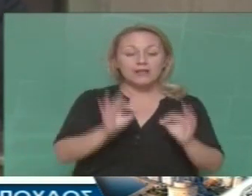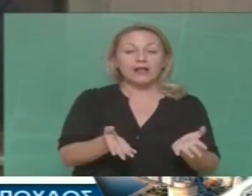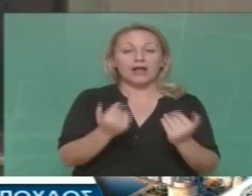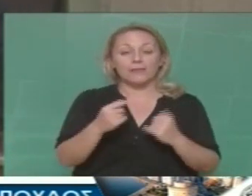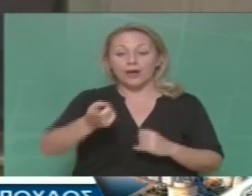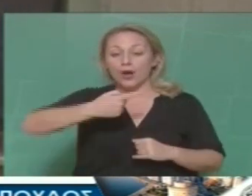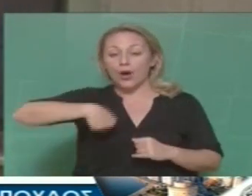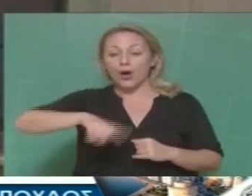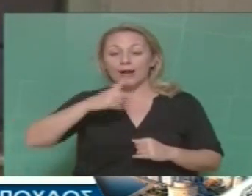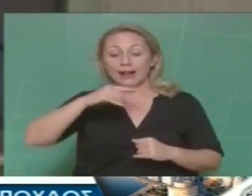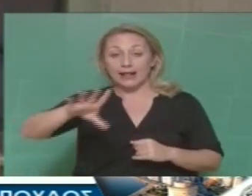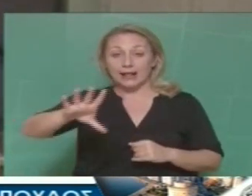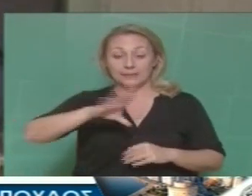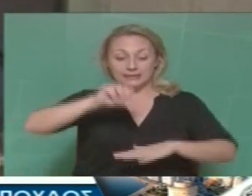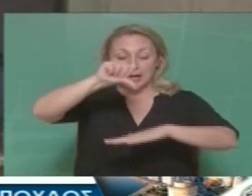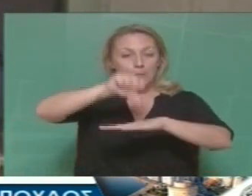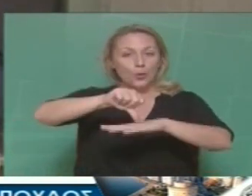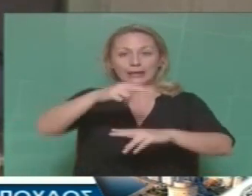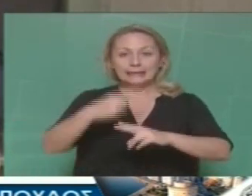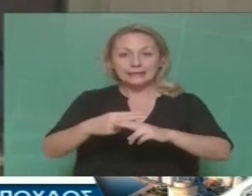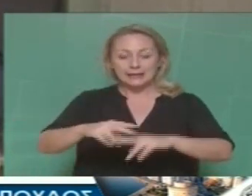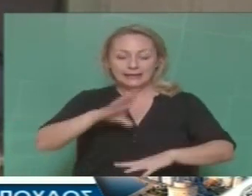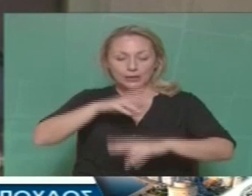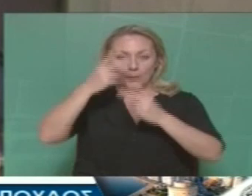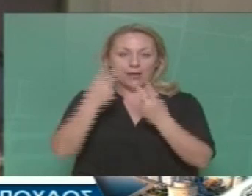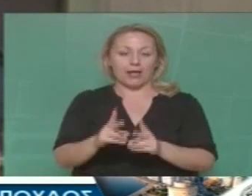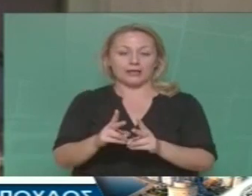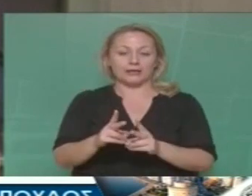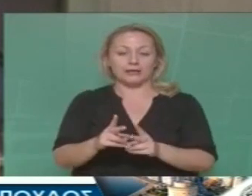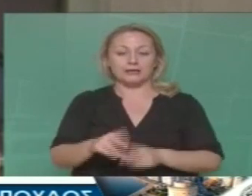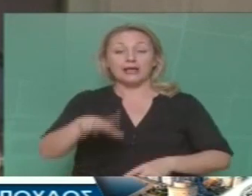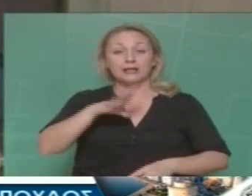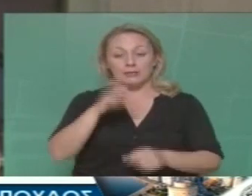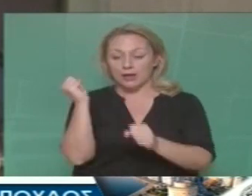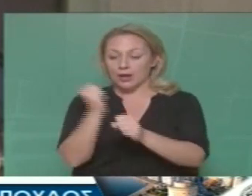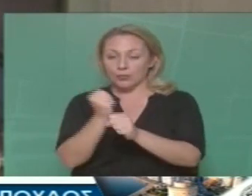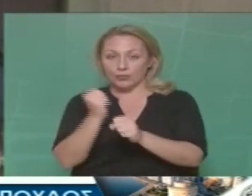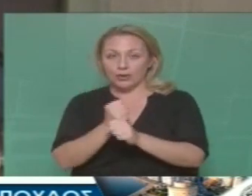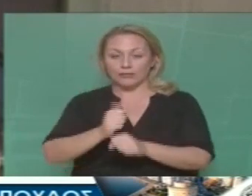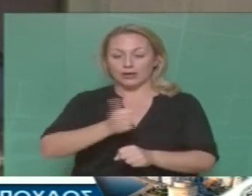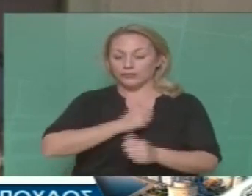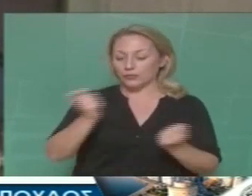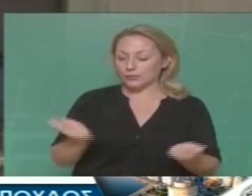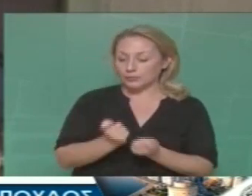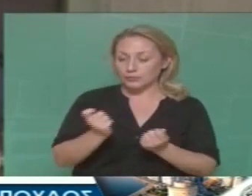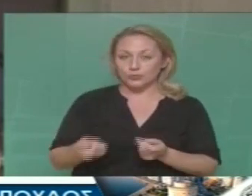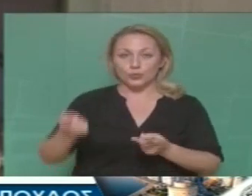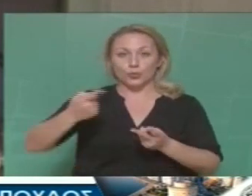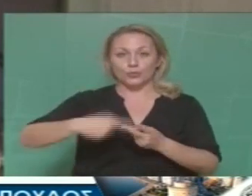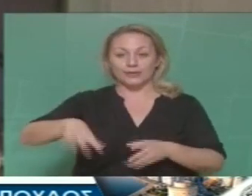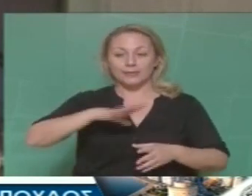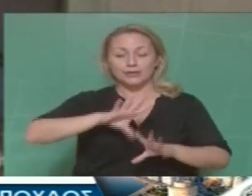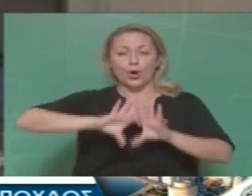πόλη είναι οι άνθρωποι της. Και οι άνθρωποι της και κυρίως οι εργαζόμενοι, αυτεοπασχολούμενοι, τα λαϊκά στρώματα έχουν τρομακτικά